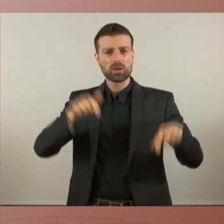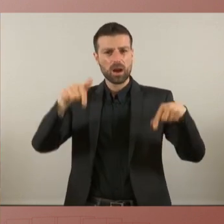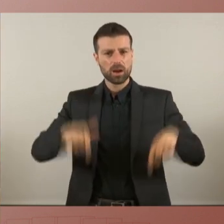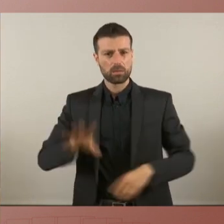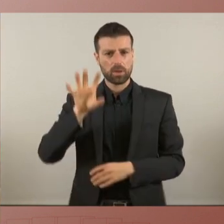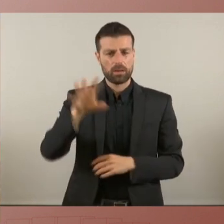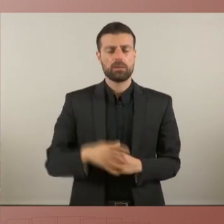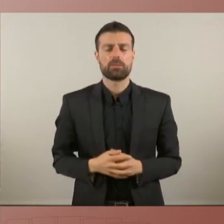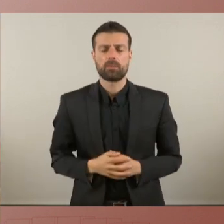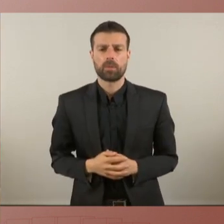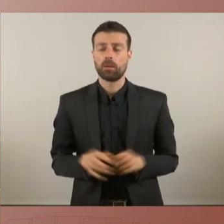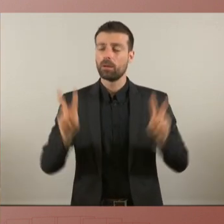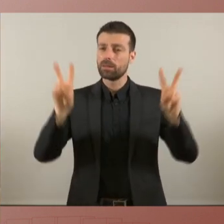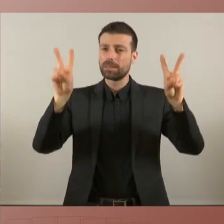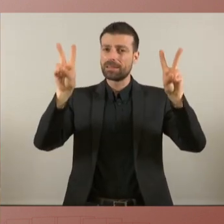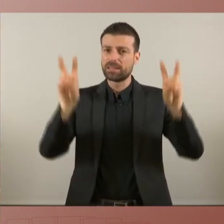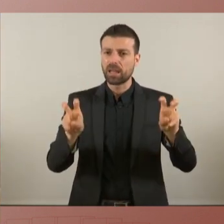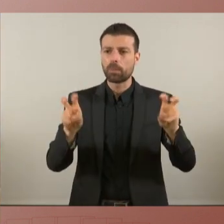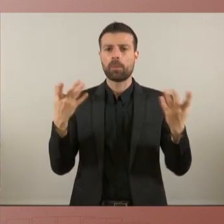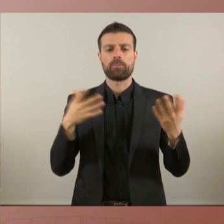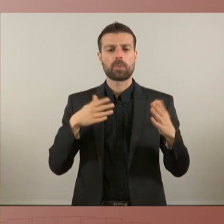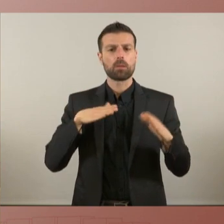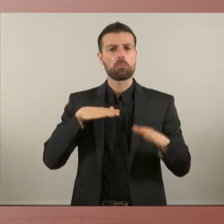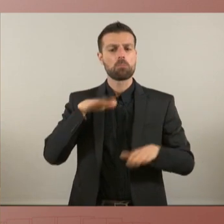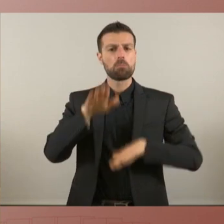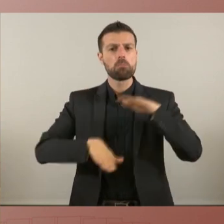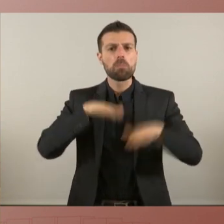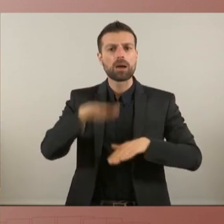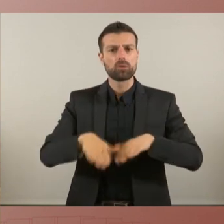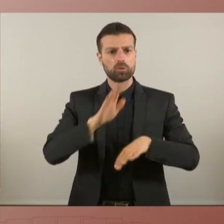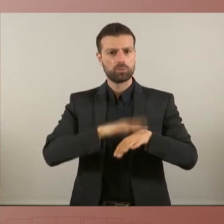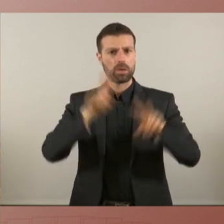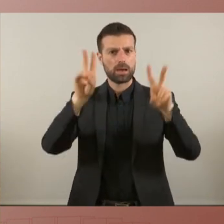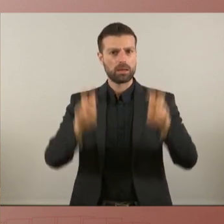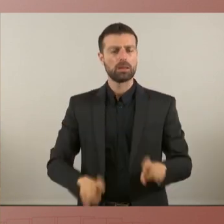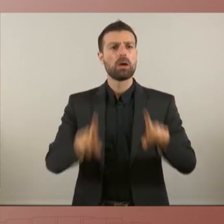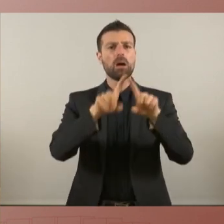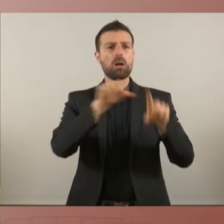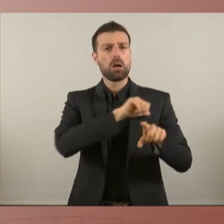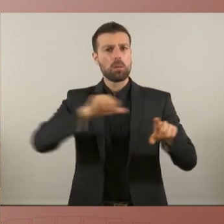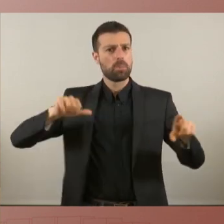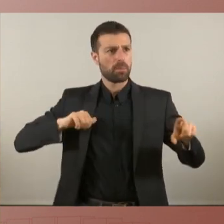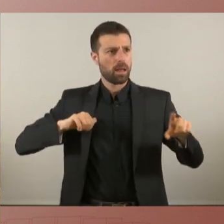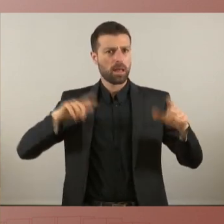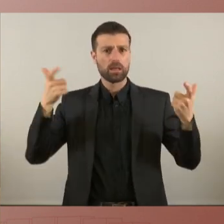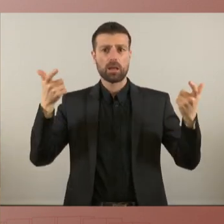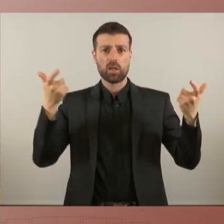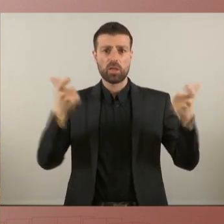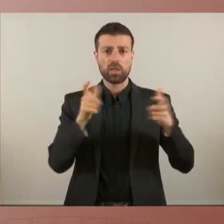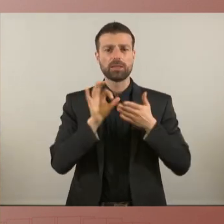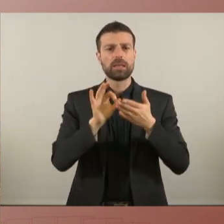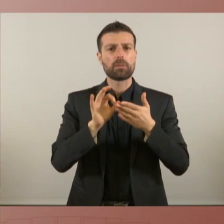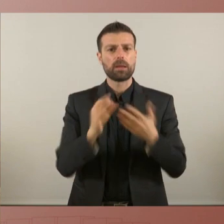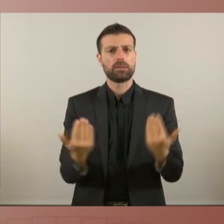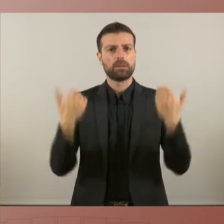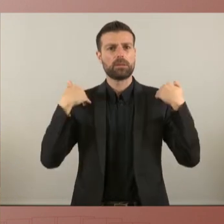aquest tema dels passos fers per la desprivitització dels serveis de funció